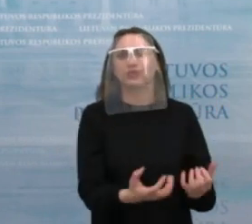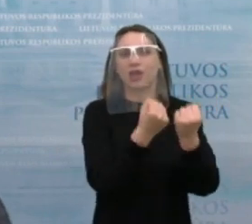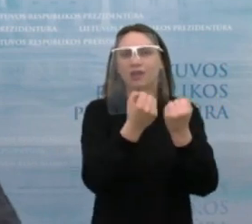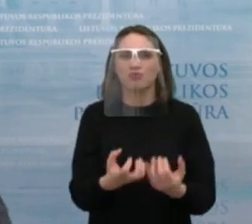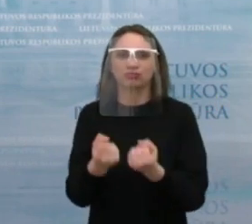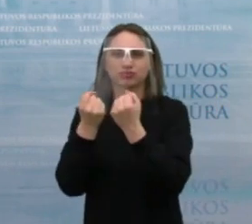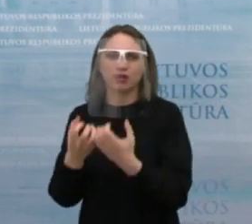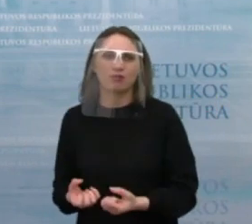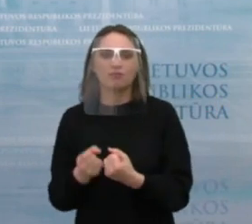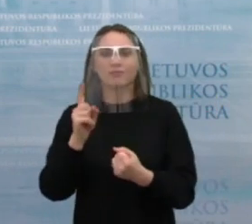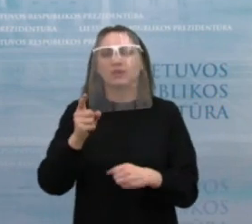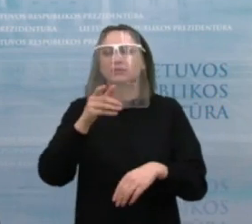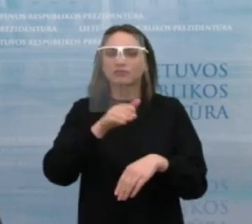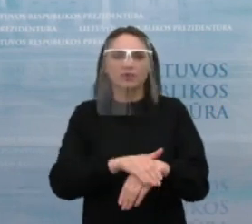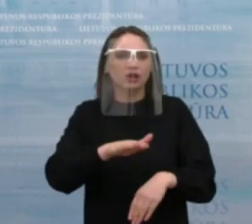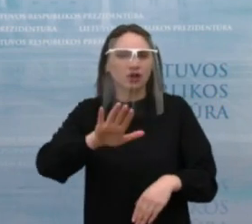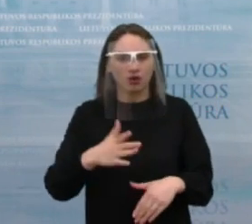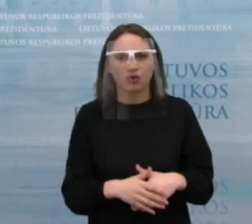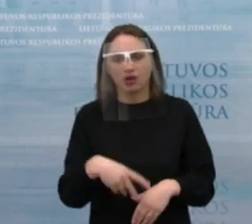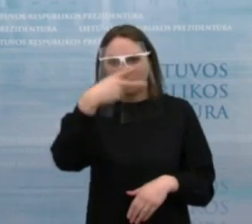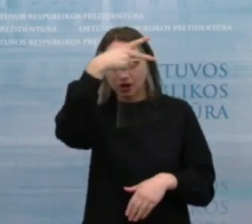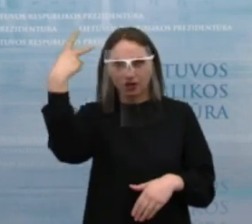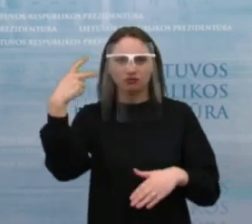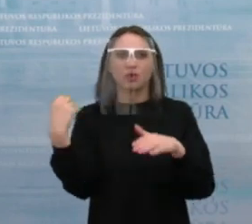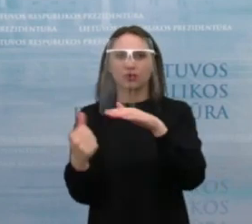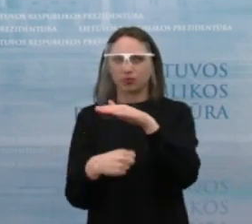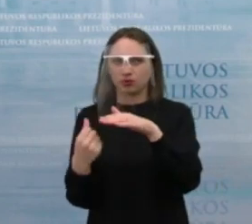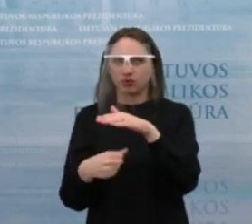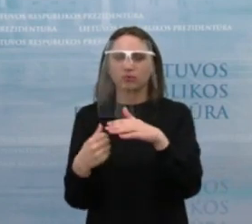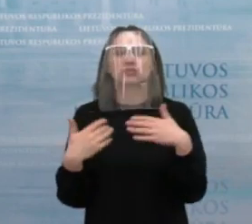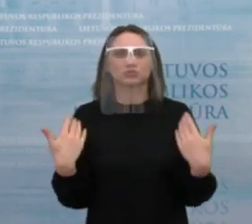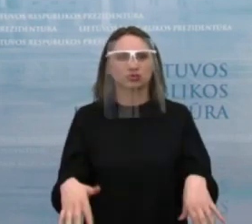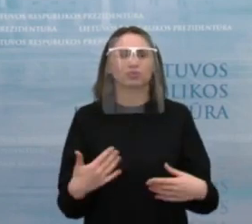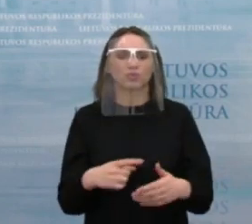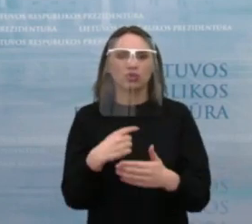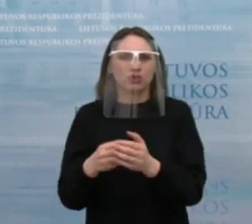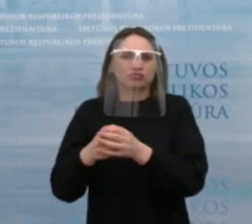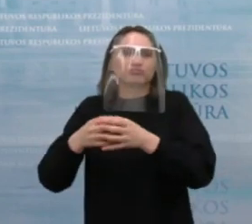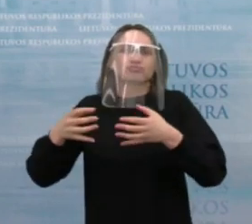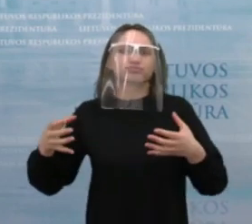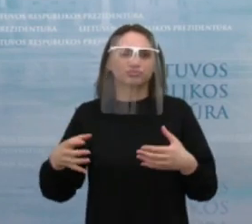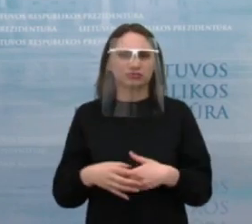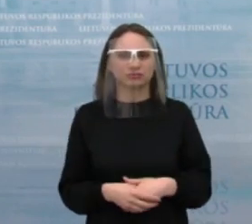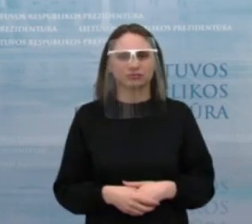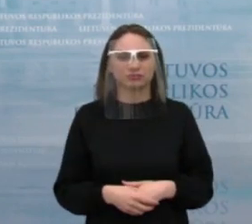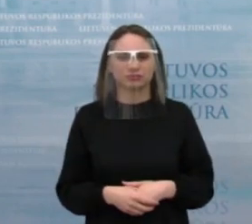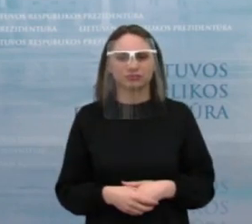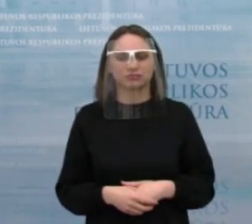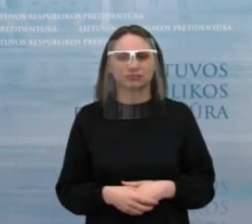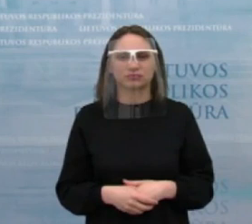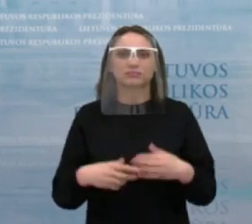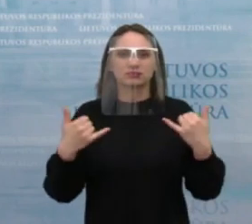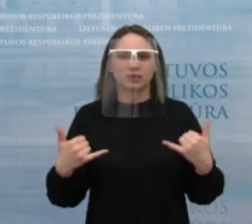priemonių, bet faktas yra tas, kad nedarbo lygis yra pakankamai smarkiai išaugęs. Na ir tikrai šiuo metu reikia